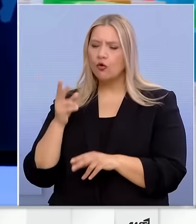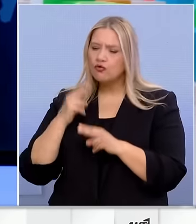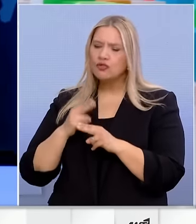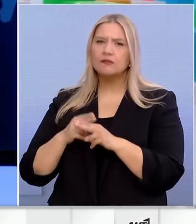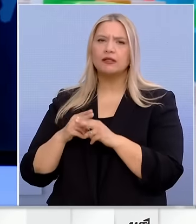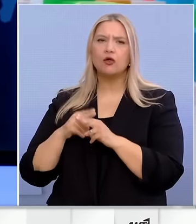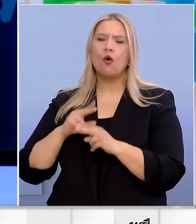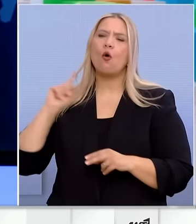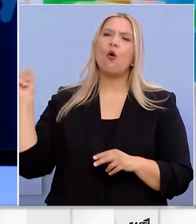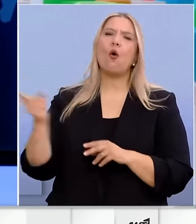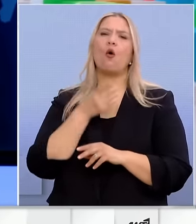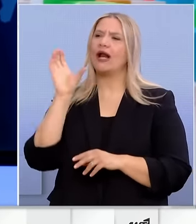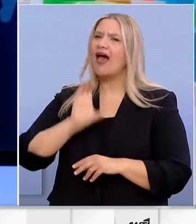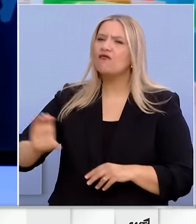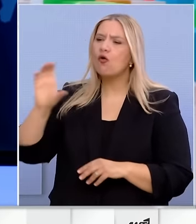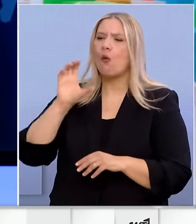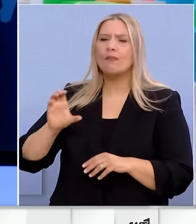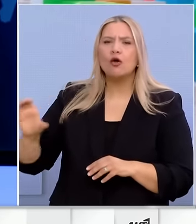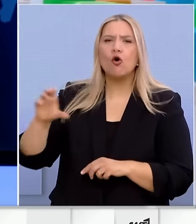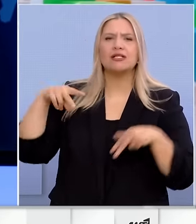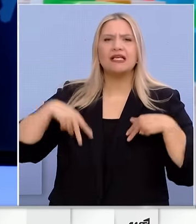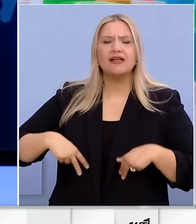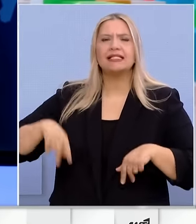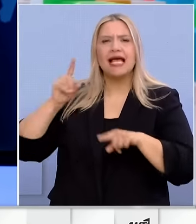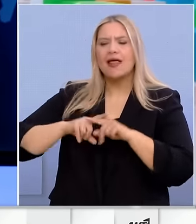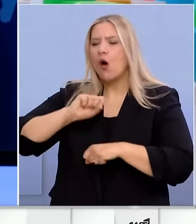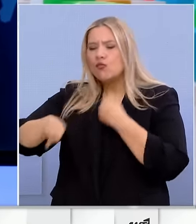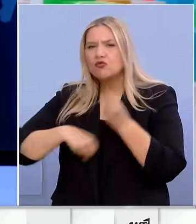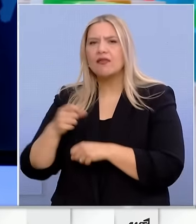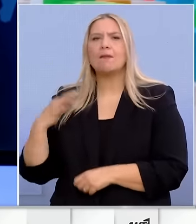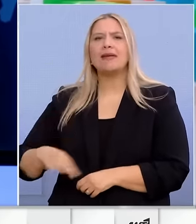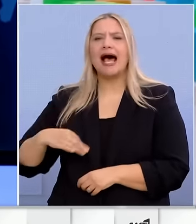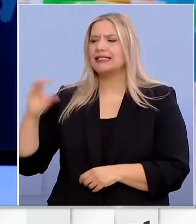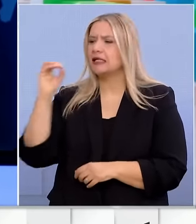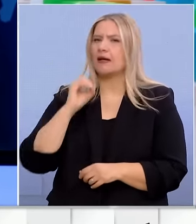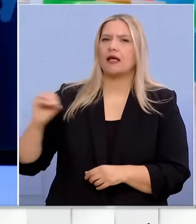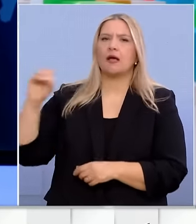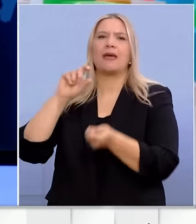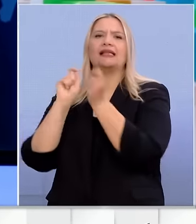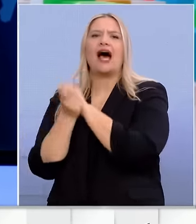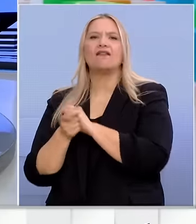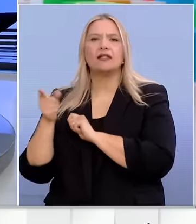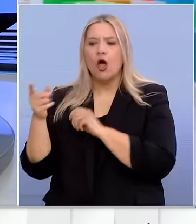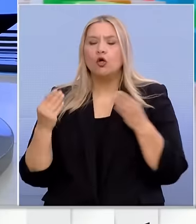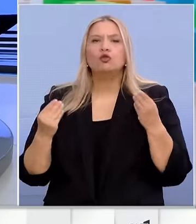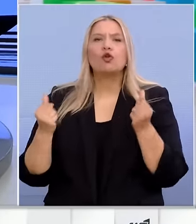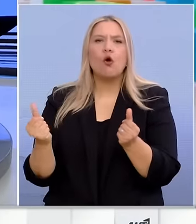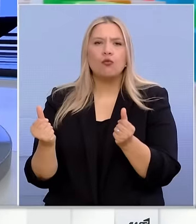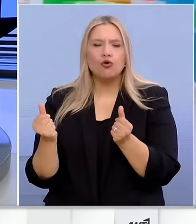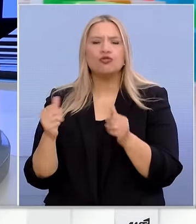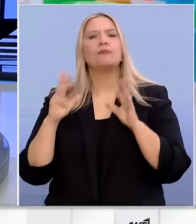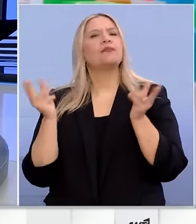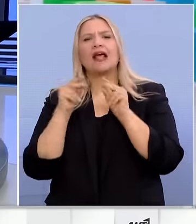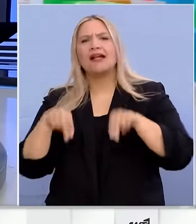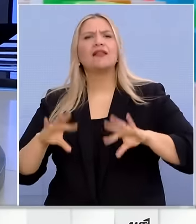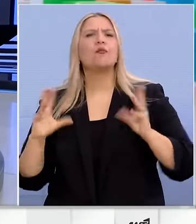από όλες τις κυβερνήσεις και την ελληνική κυβέρνηση τα τελευταία χρόνια. Η πράσινη μετάβαση με τον τρόπο που γίνεται, με την απελευθέρωση